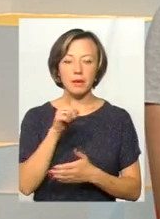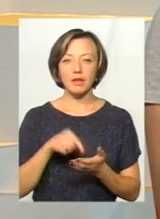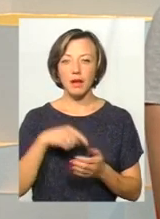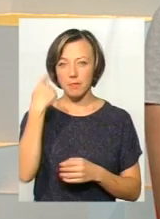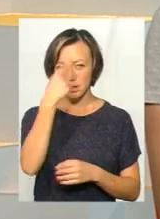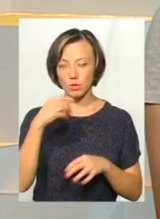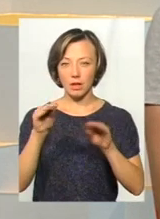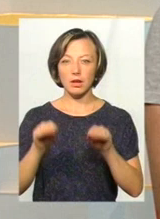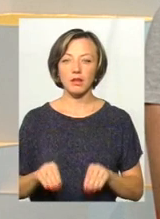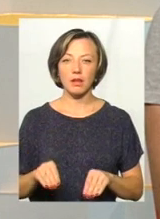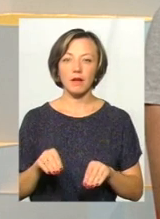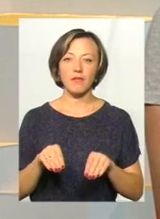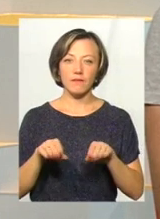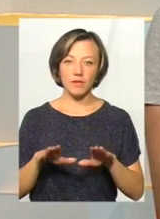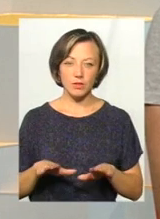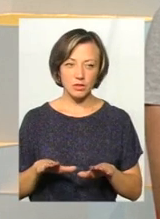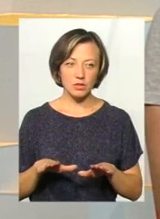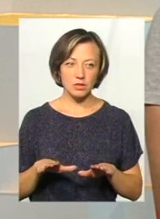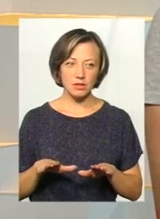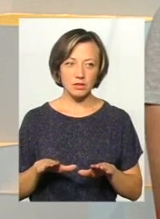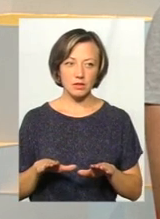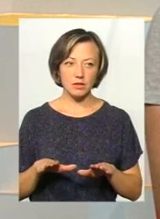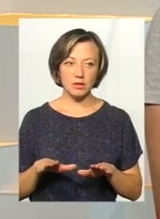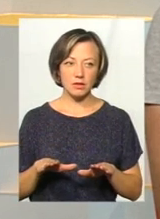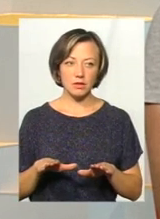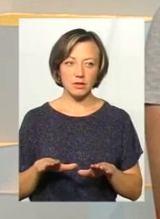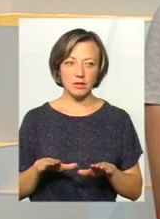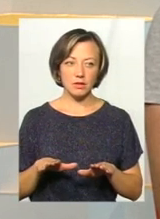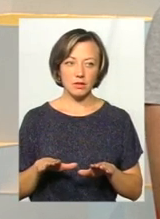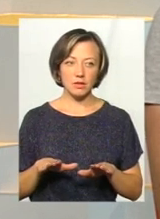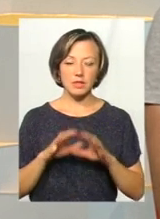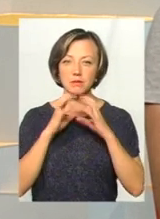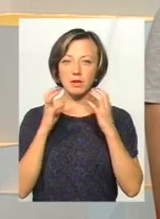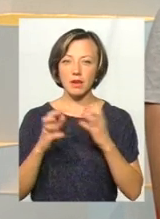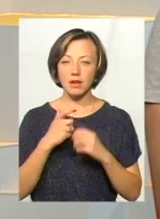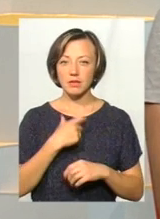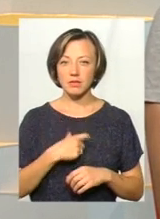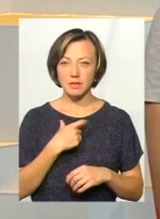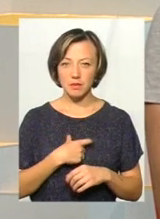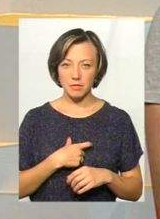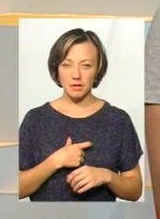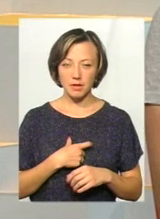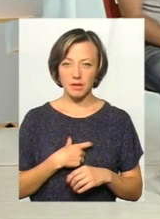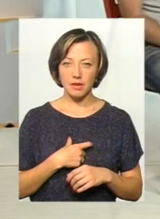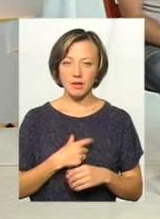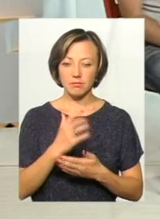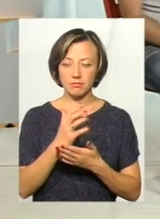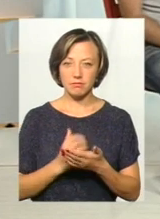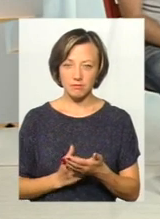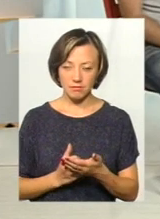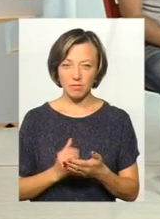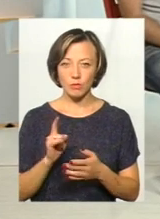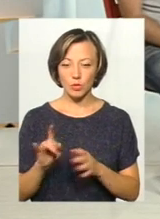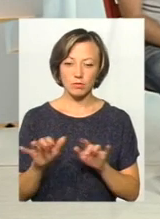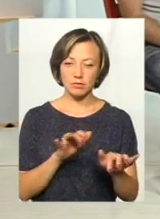вирішить «Хелс». Вони заберуть ці всі дані і будуть зберігати в себе на серверах. Відповідно, вони будуть ними